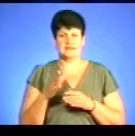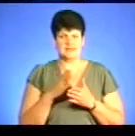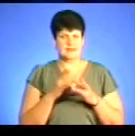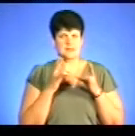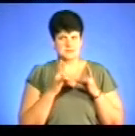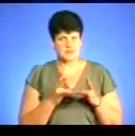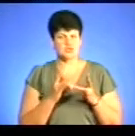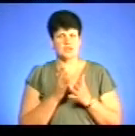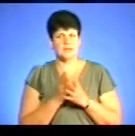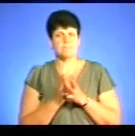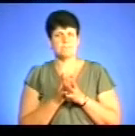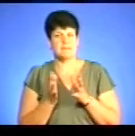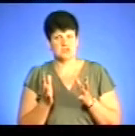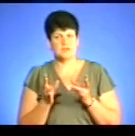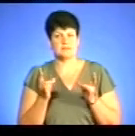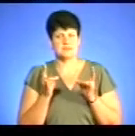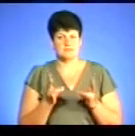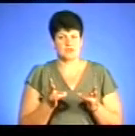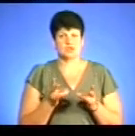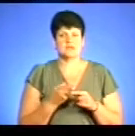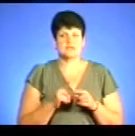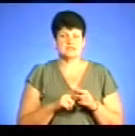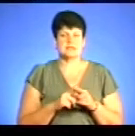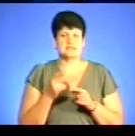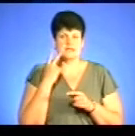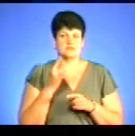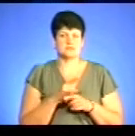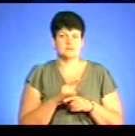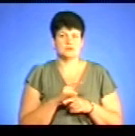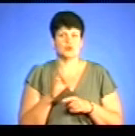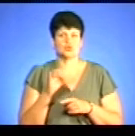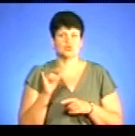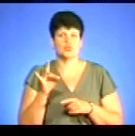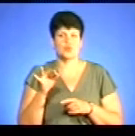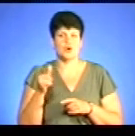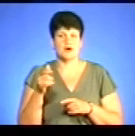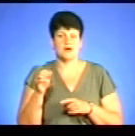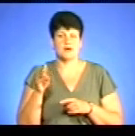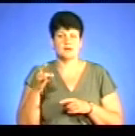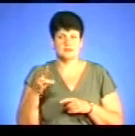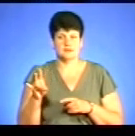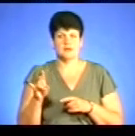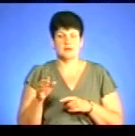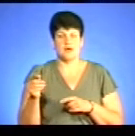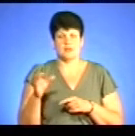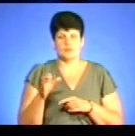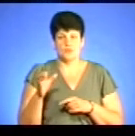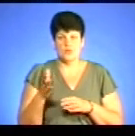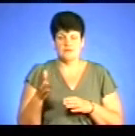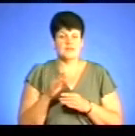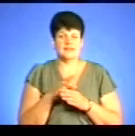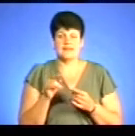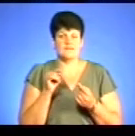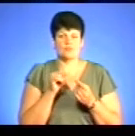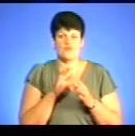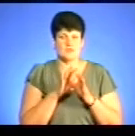є менш небезпечні? Чи фальсифікат? Він завжди фальсифікат, він завжди сургатний, алкогольний, такий, як має бути. Фальсифікат, він завжди фальсифікат, він не відповідає